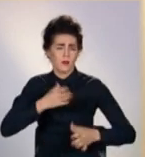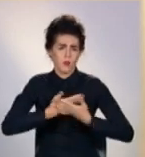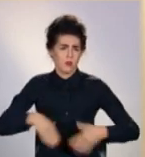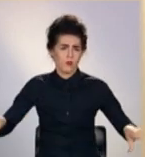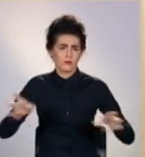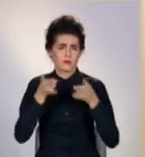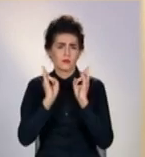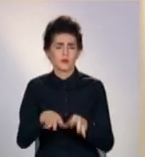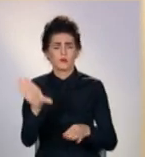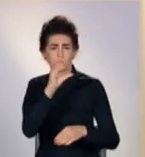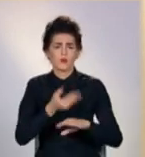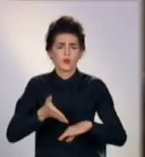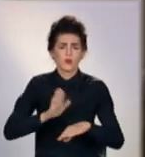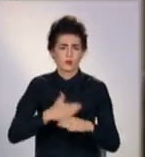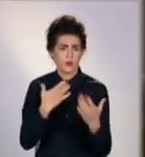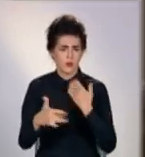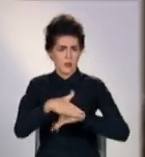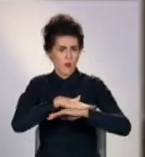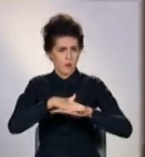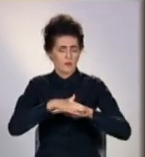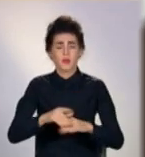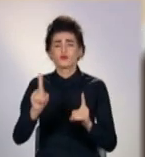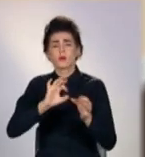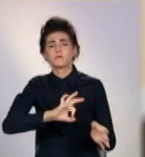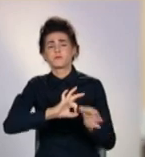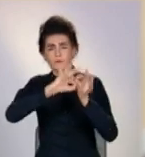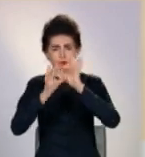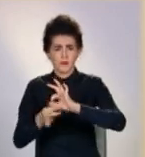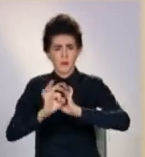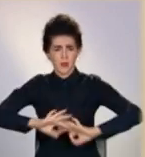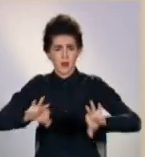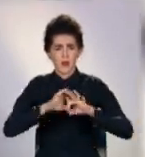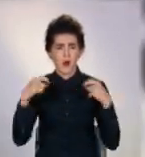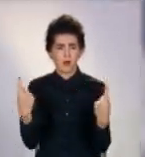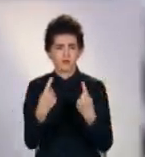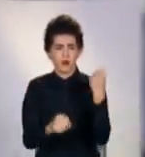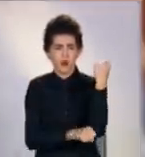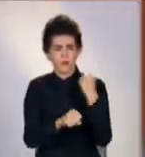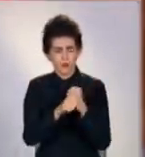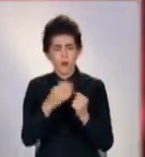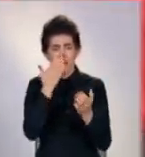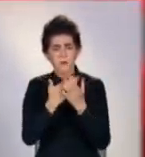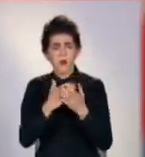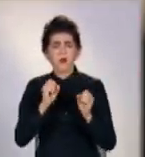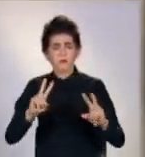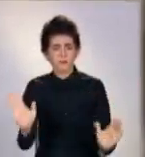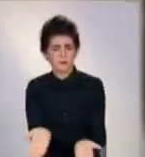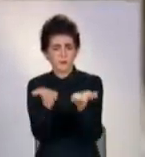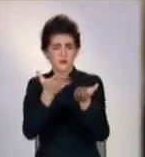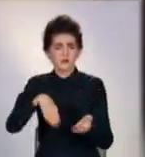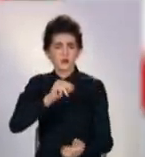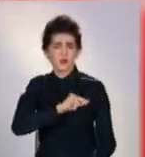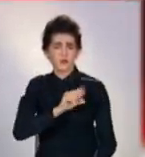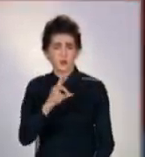% укомплектовані з вирішення на скорих допомогі. Щоб розповісти про робочі будні екстреної служби і своїм прикладом заохотити працювати на